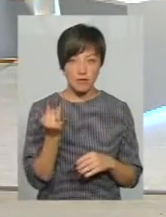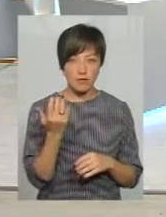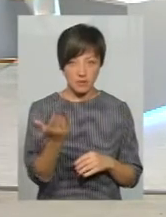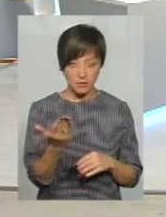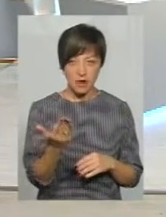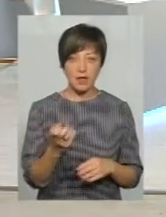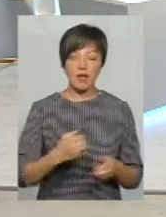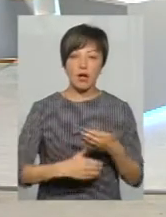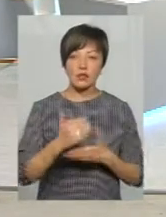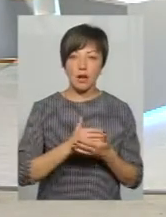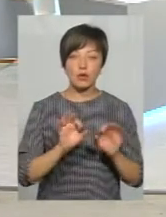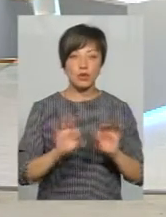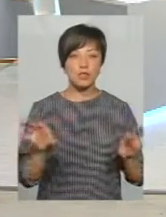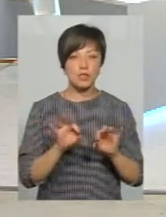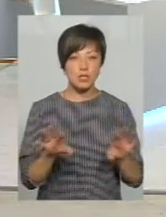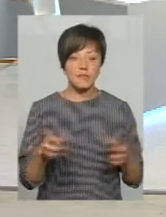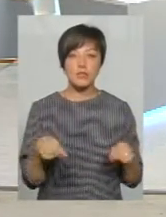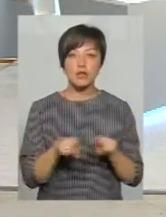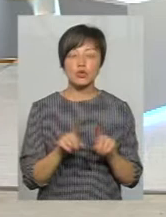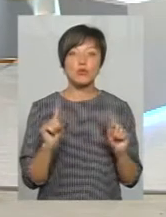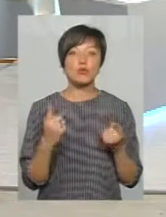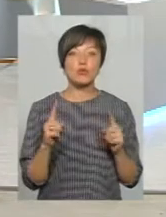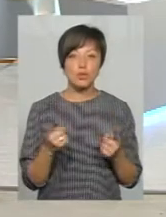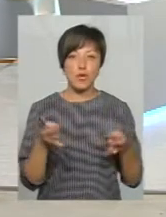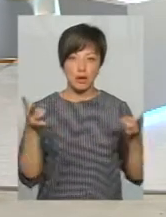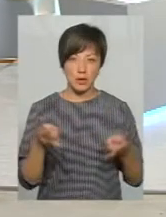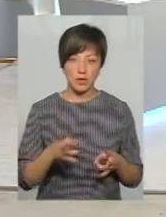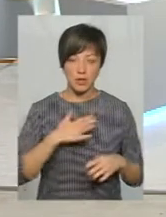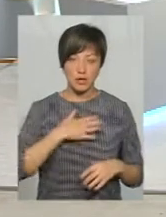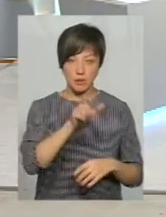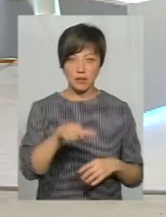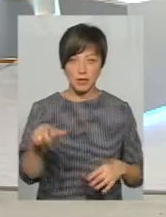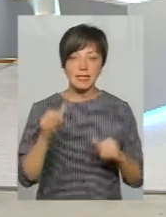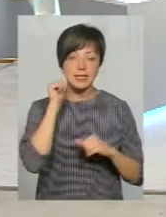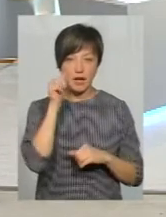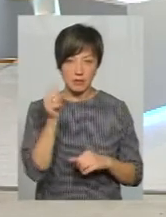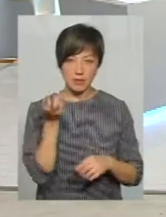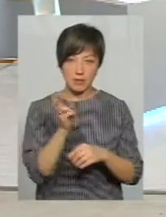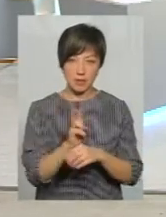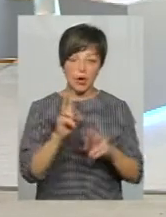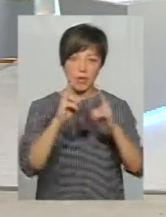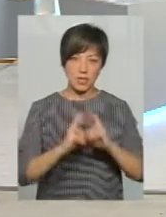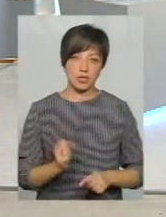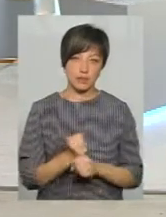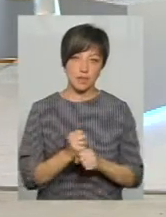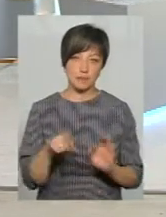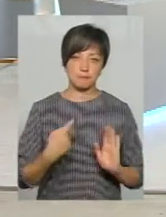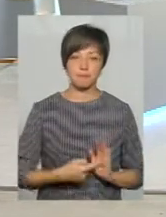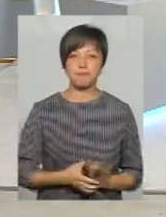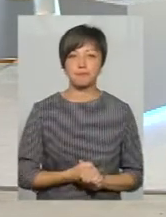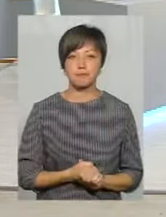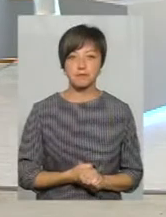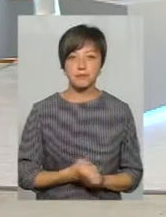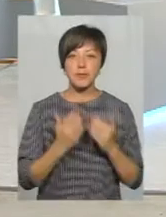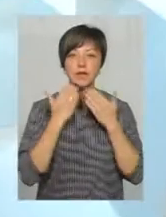наостанок, розкажіть, все ж таки, чому необхідно нашим глядачам вже завтра пройти обстеження? Звернусь,